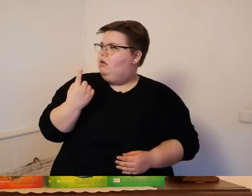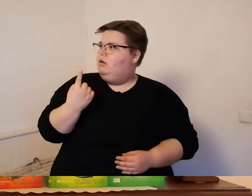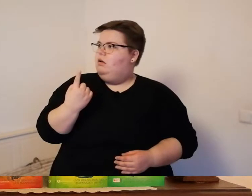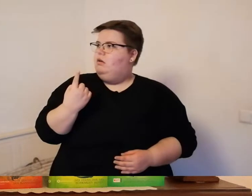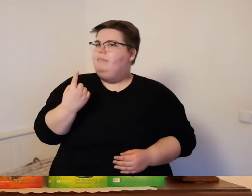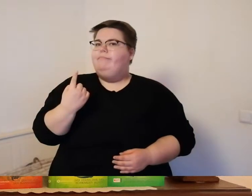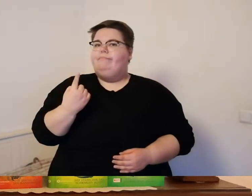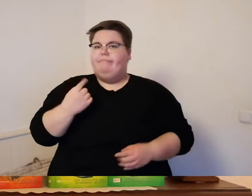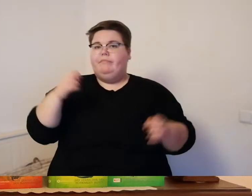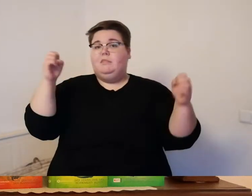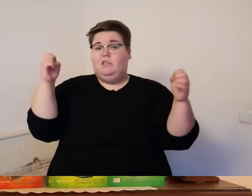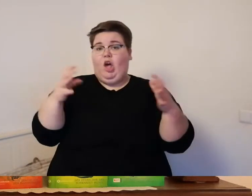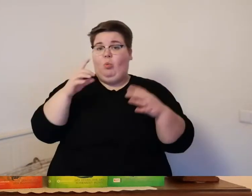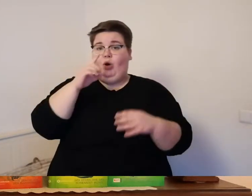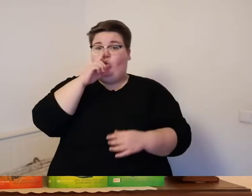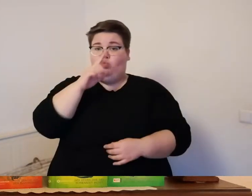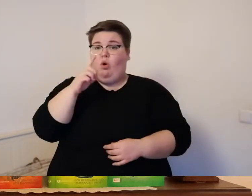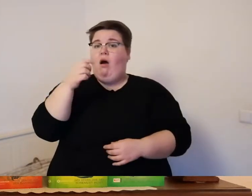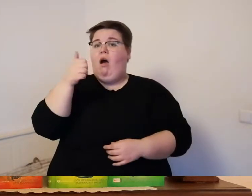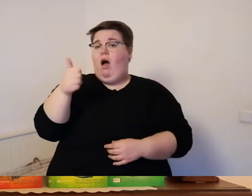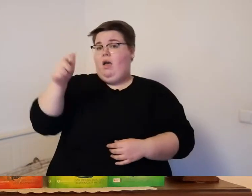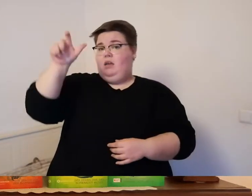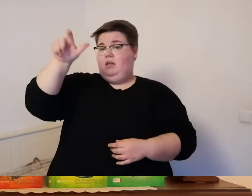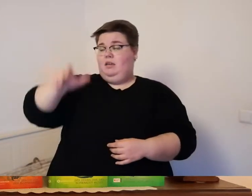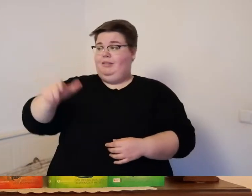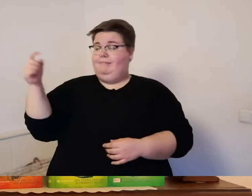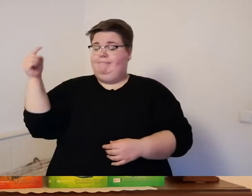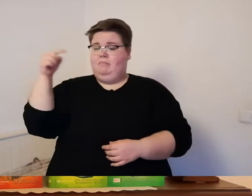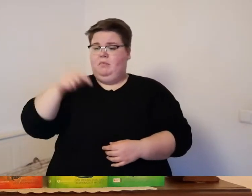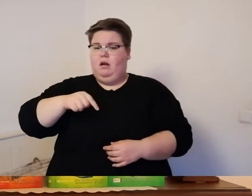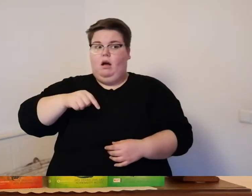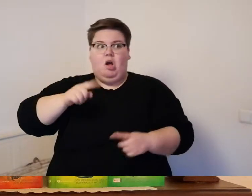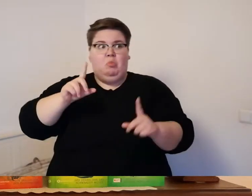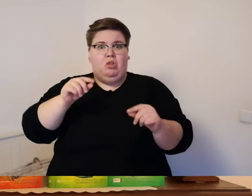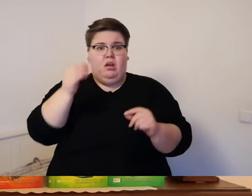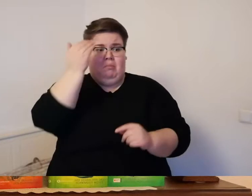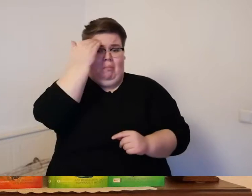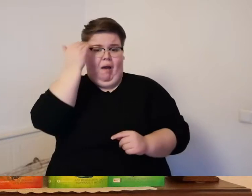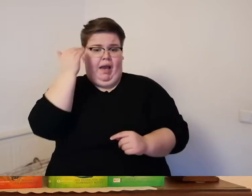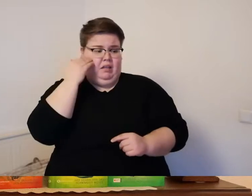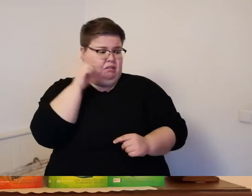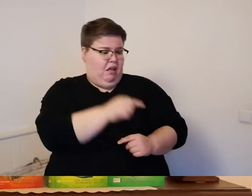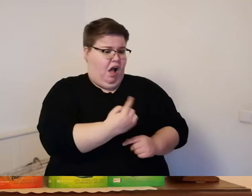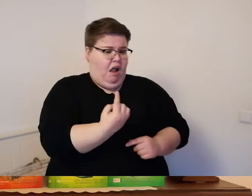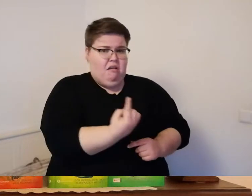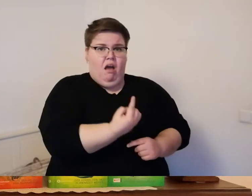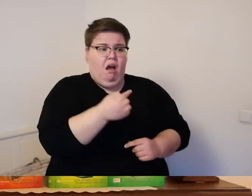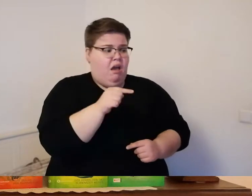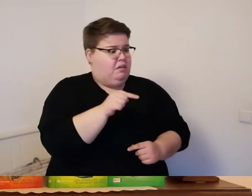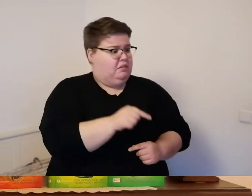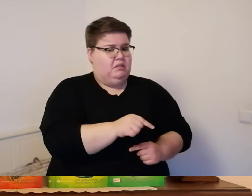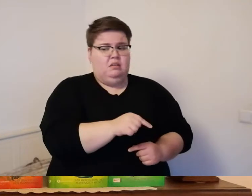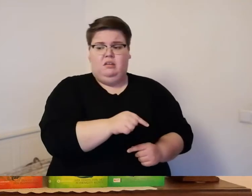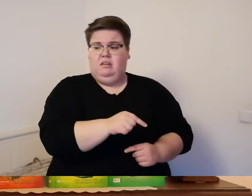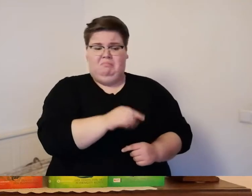mit schrecken dachte eric an bengt der dann noch irgendwo dort unten im schneesturm sein musste wie